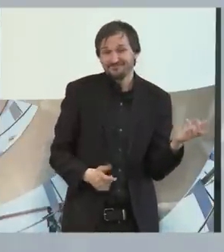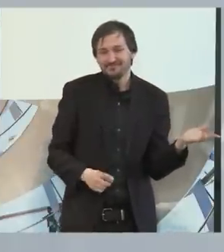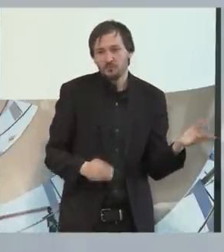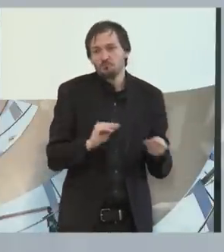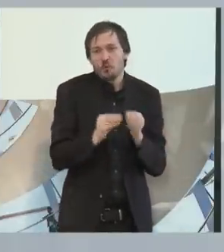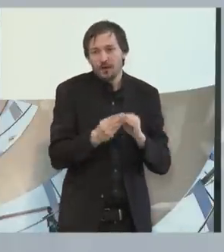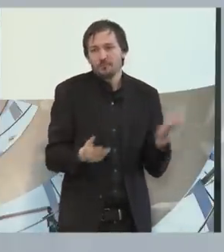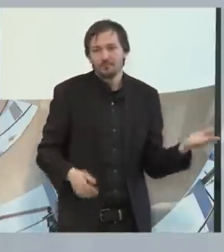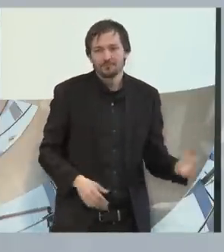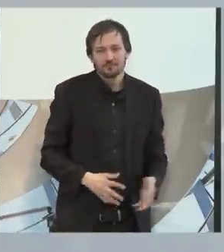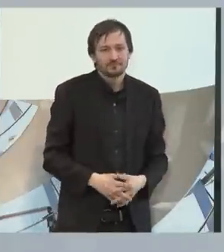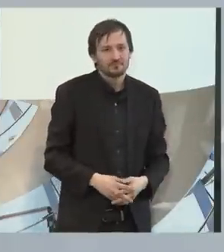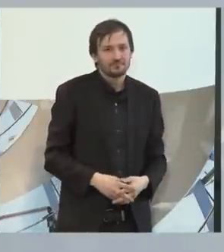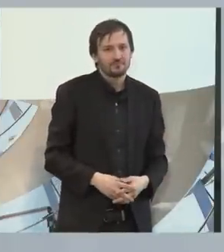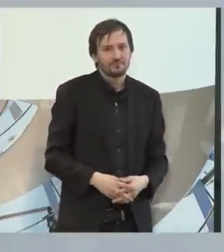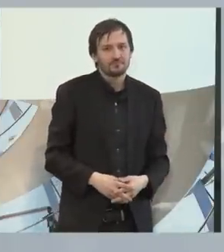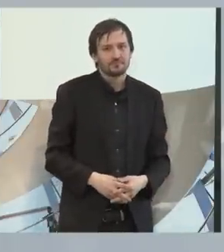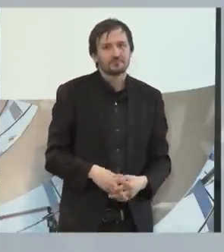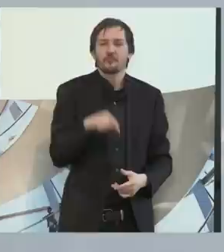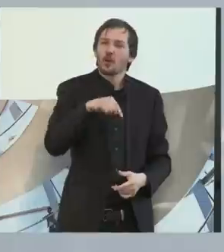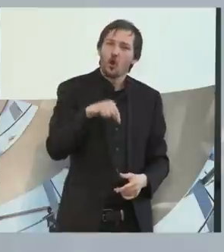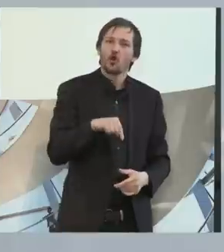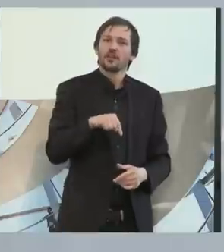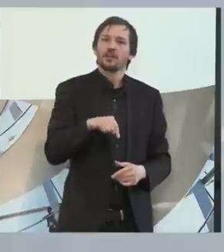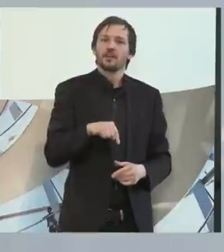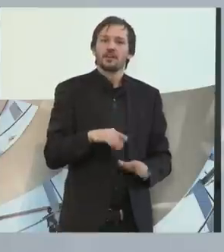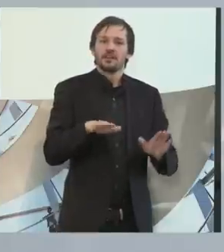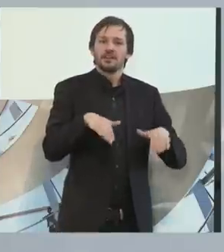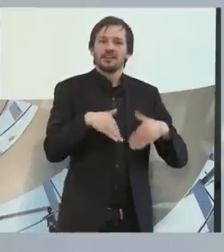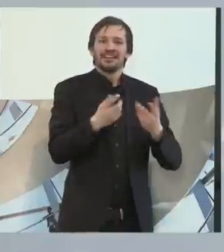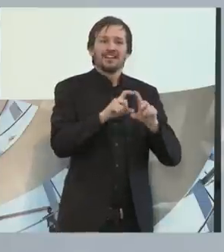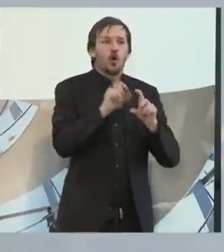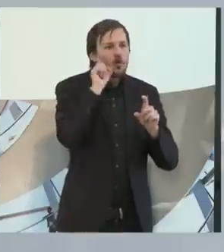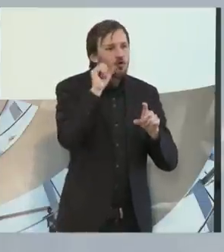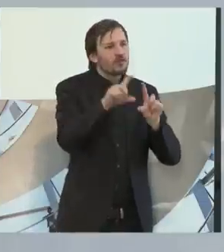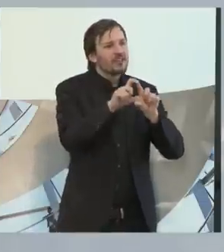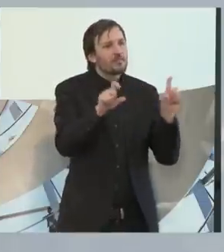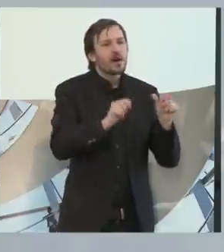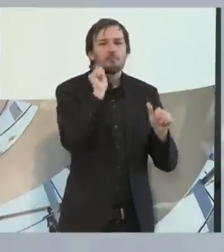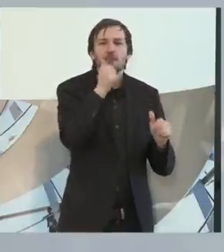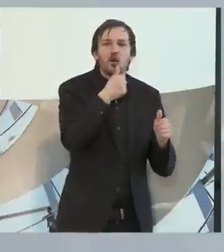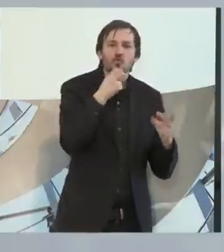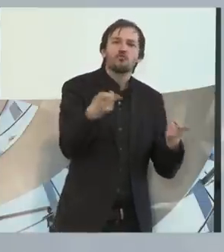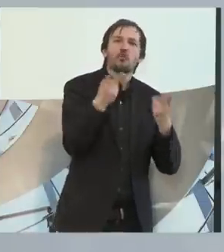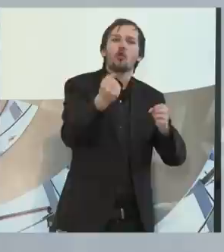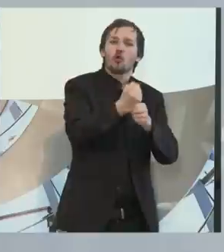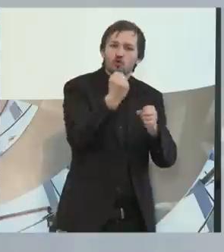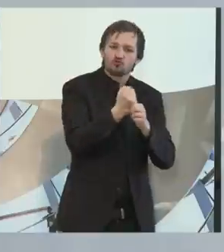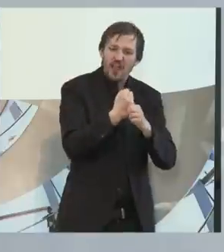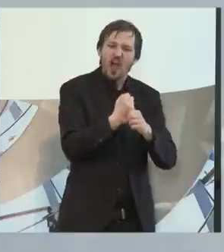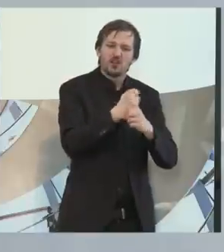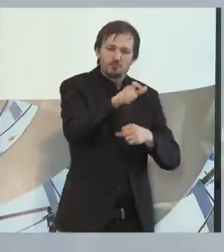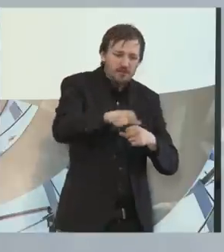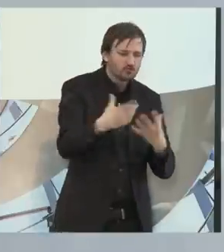Wir sind heute auch sehr gut in der Frage, dass wir die Leute dann über Berufsförderungswerke und, und, und auch zum Berufsabschluss bringen, jetzt auch